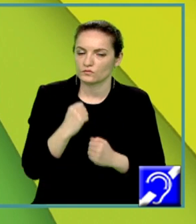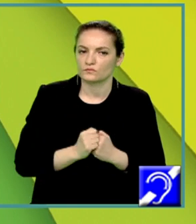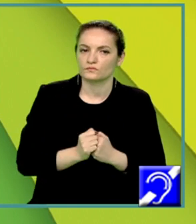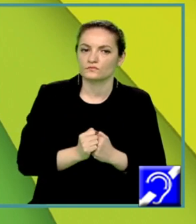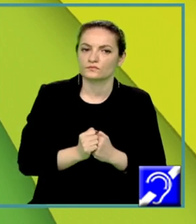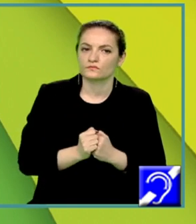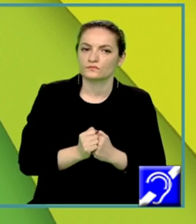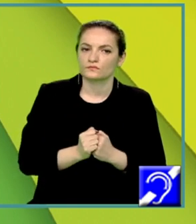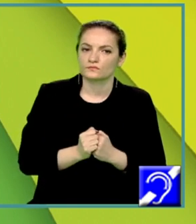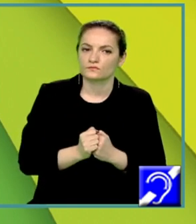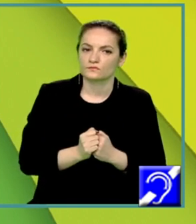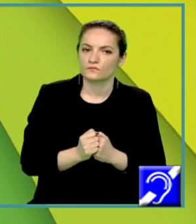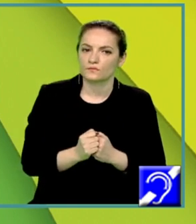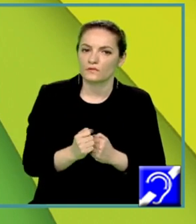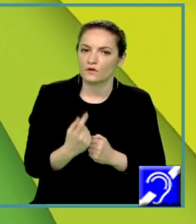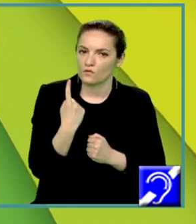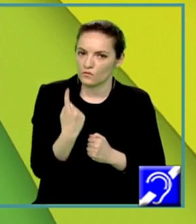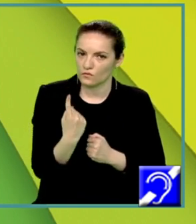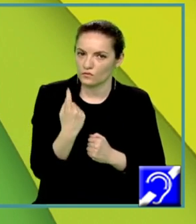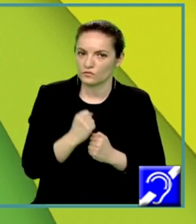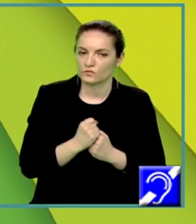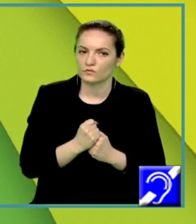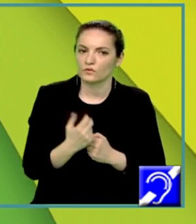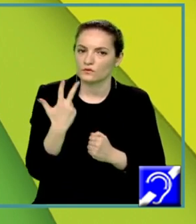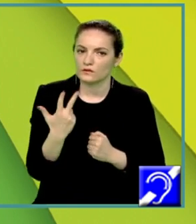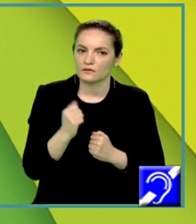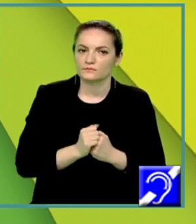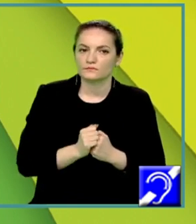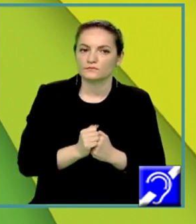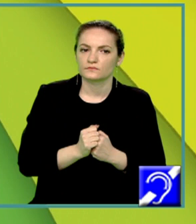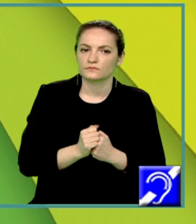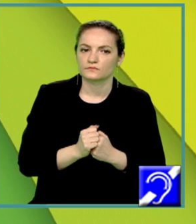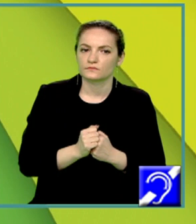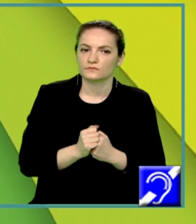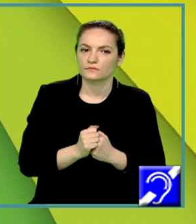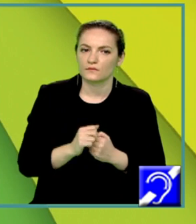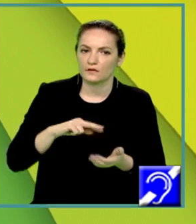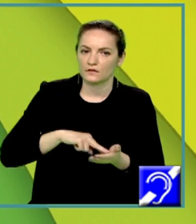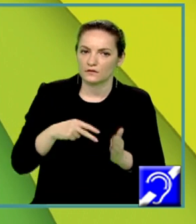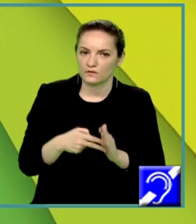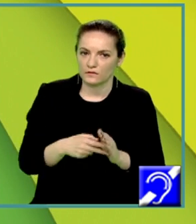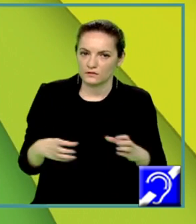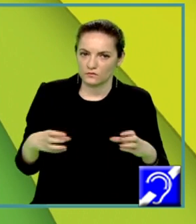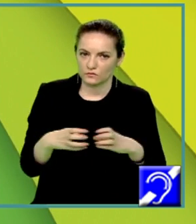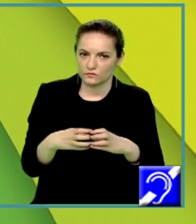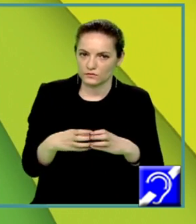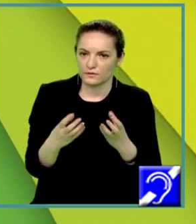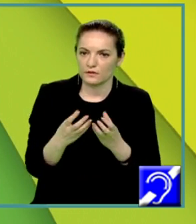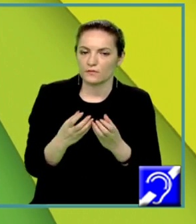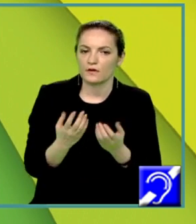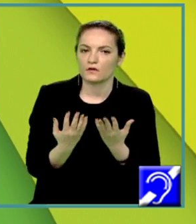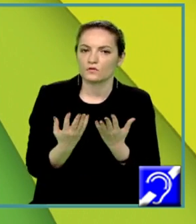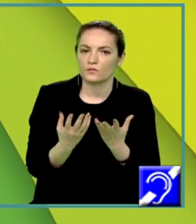ale naturii, subiectul 1 Roman, itemul al treilea. Rezolvați în mulțimea numerelor reale ecuația.